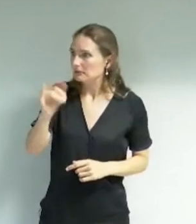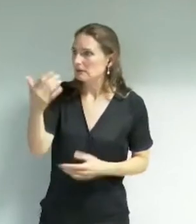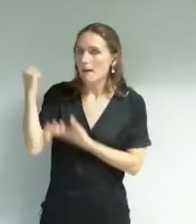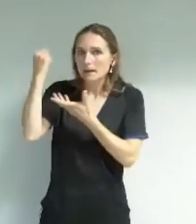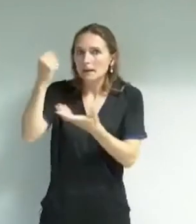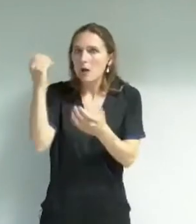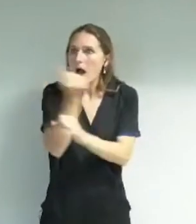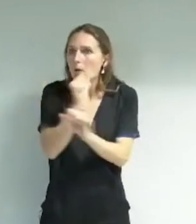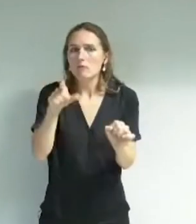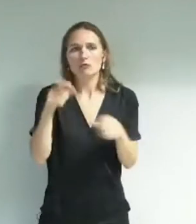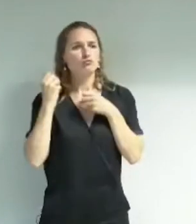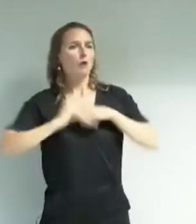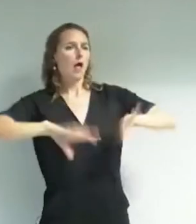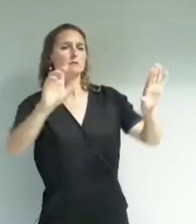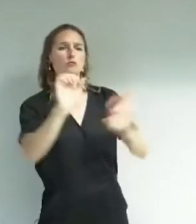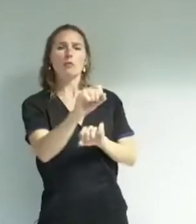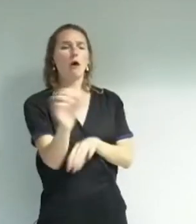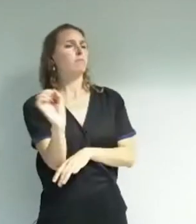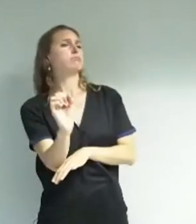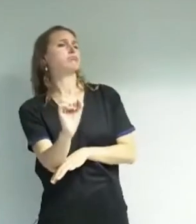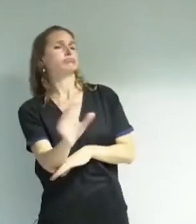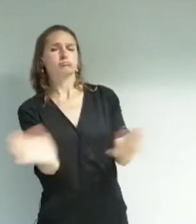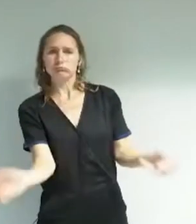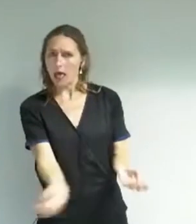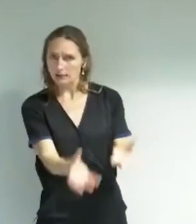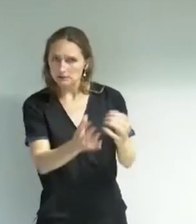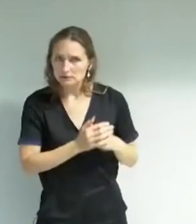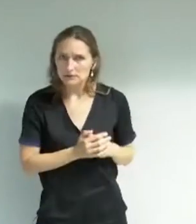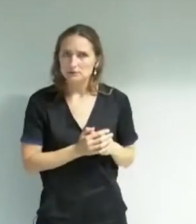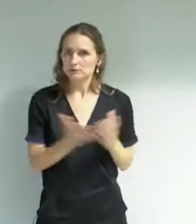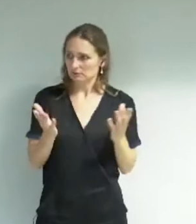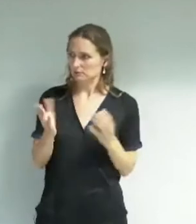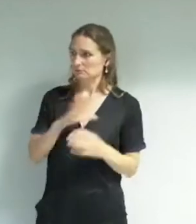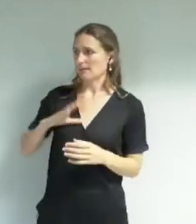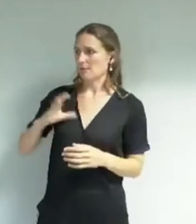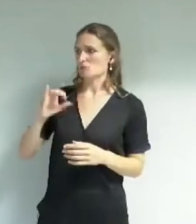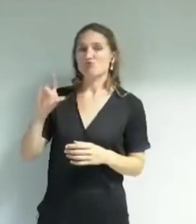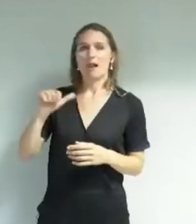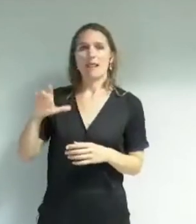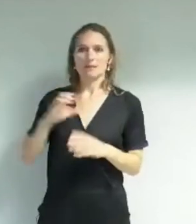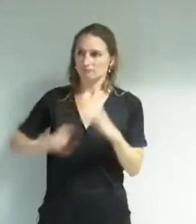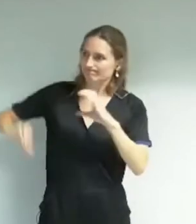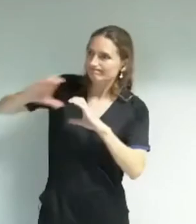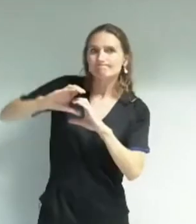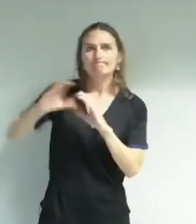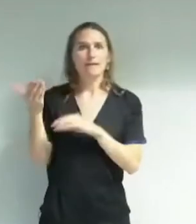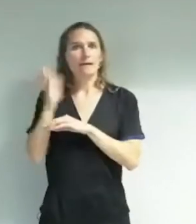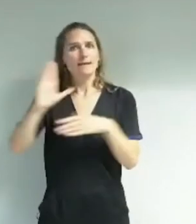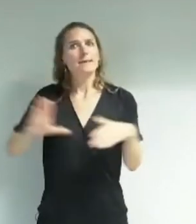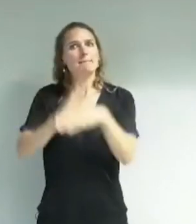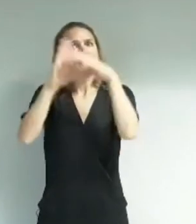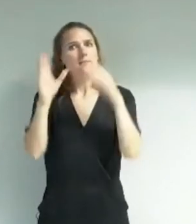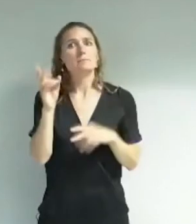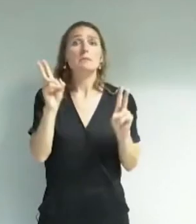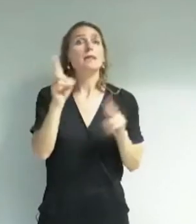au squatteur. Moi, j'ajoute à son témoignage les images parce que je ne sais pas si tous les Grenoilles ne passent pas toujours